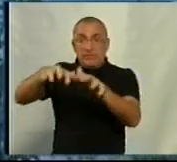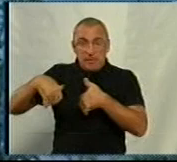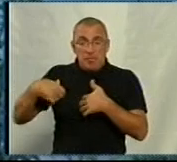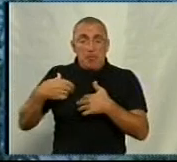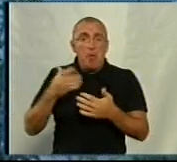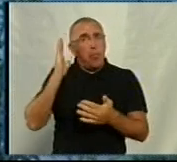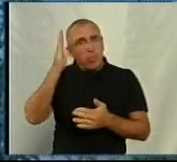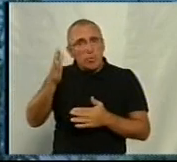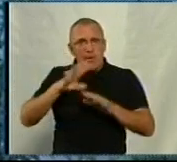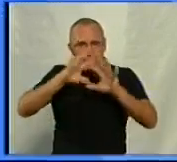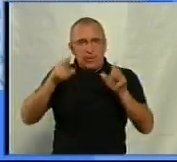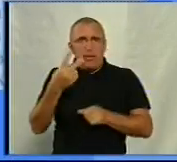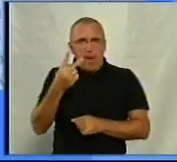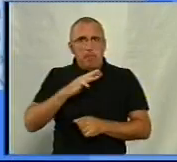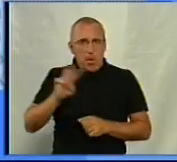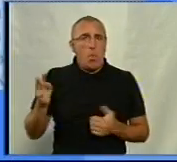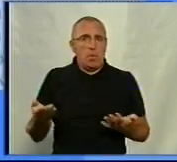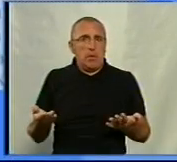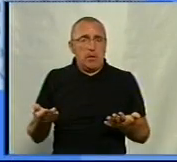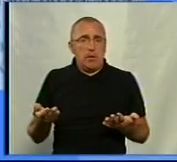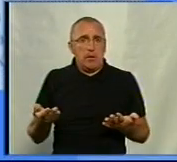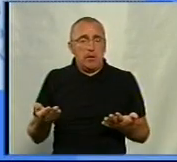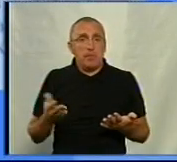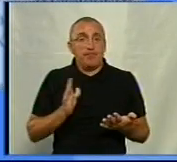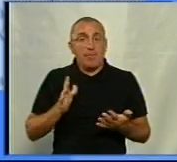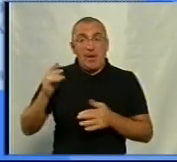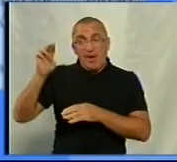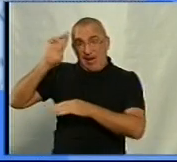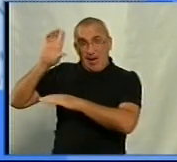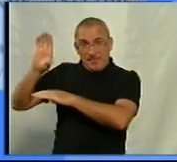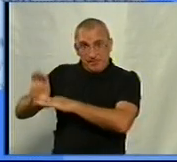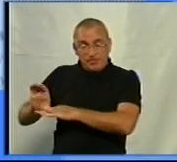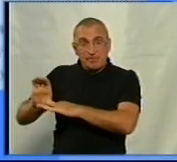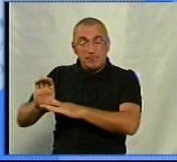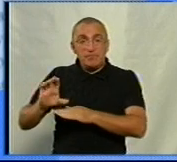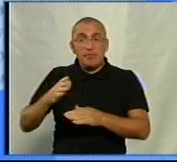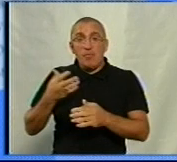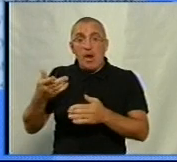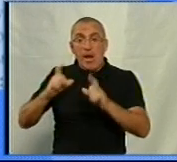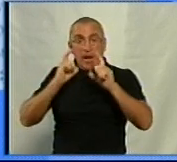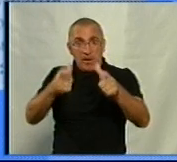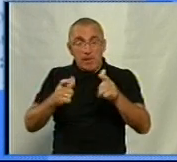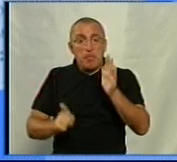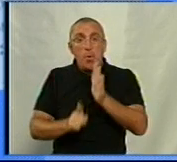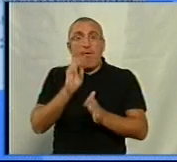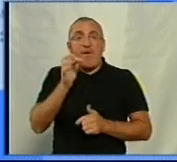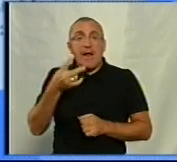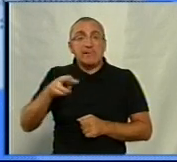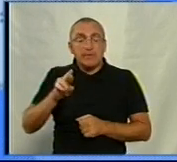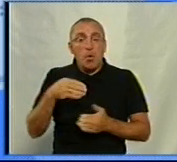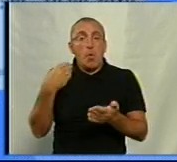то стоїть питання, а чи будуть взагалі ці 2 мільйони? Листи від Казначейської служби місцеві громади почали отримувати з початку вересня.